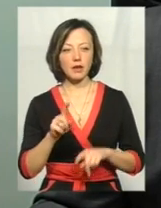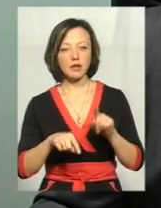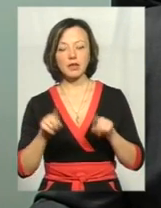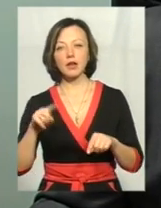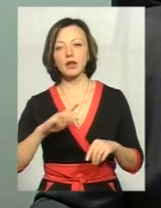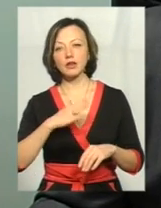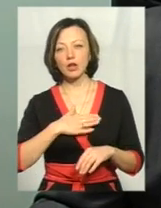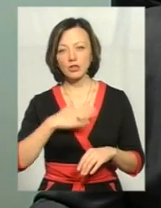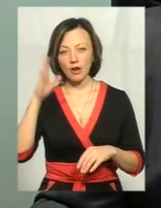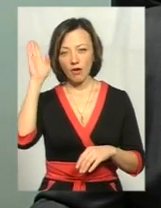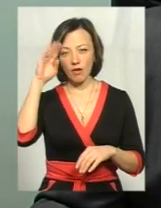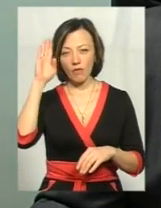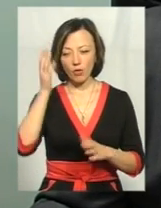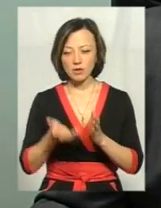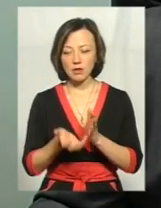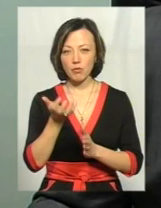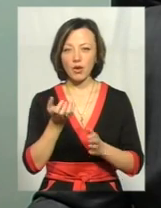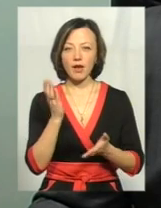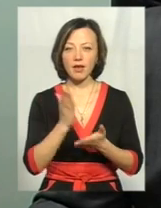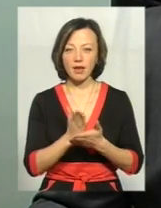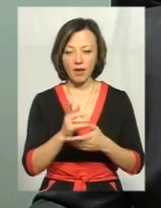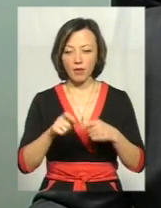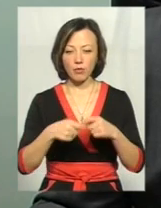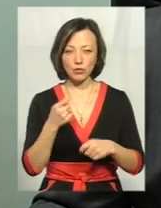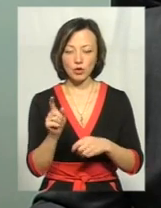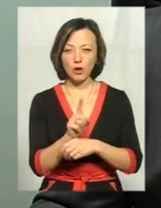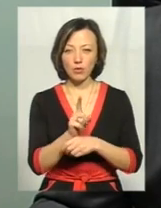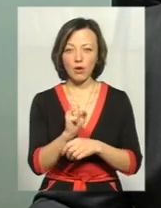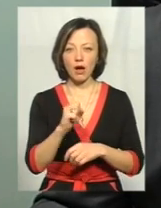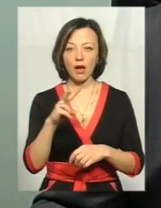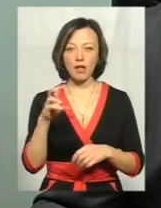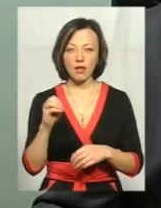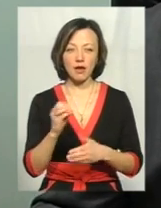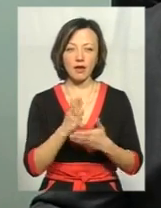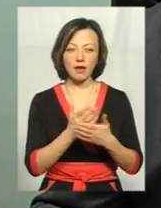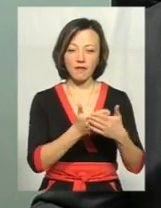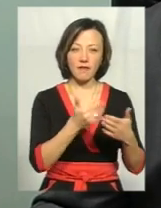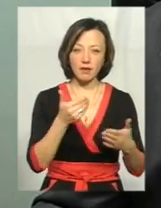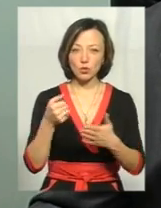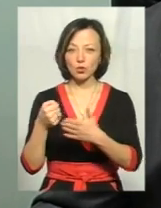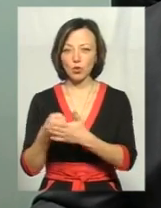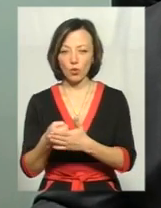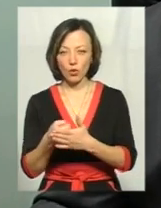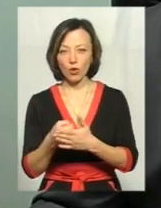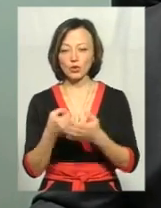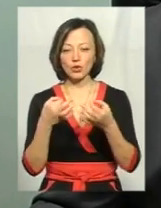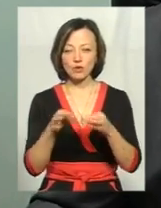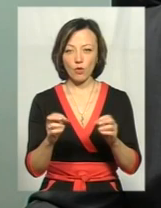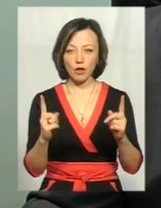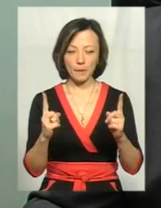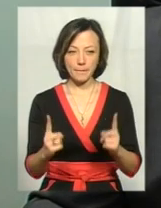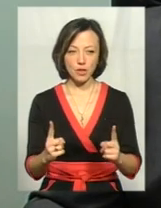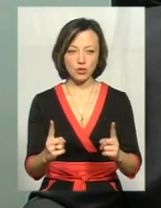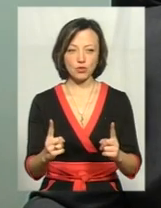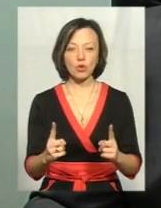водозаборах є відхилення від норми, але в Десанпіні є від і до. Тобто, в дозволену межу